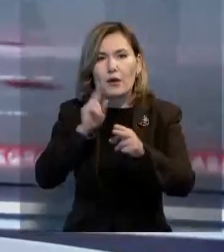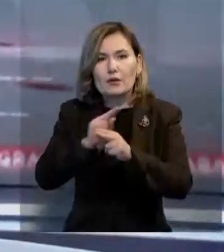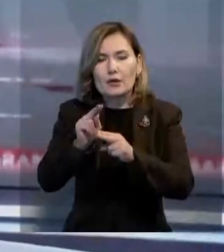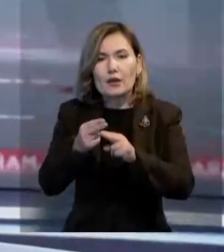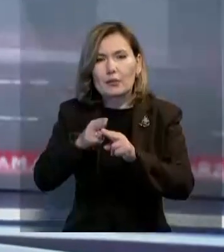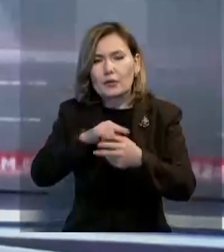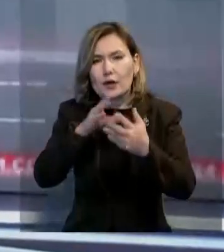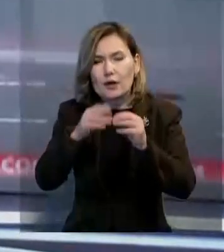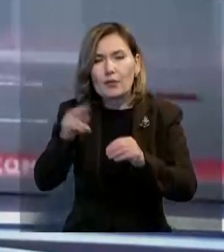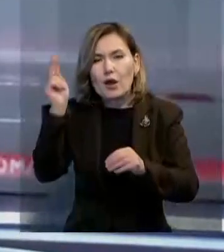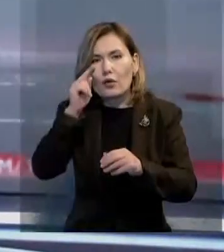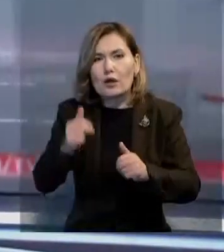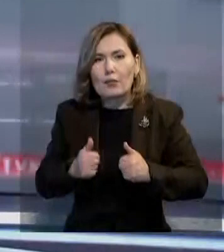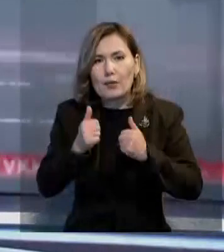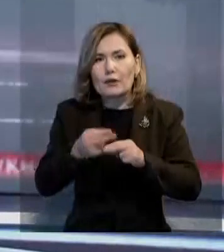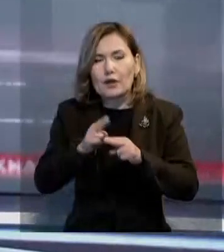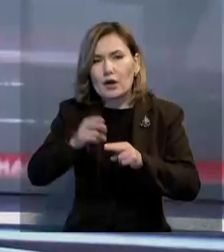арқылы кеткен есені толтырып,